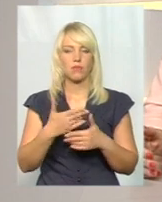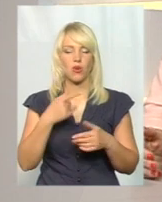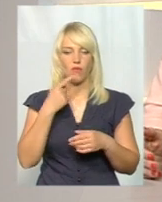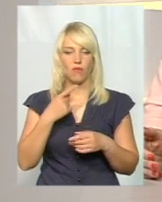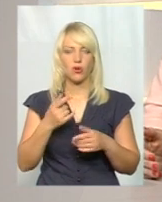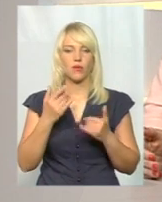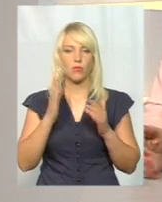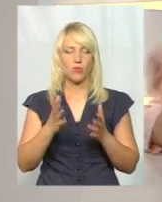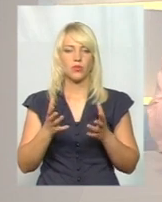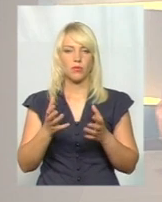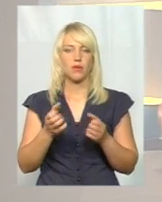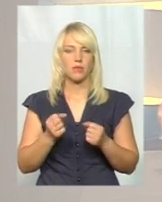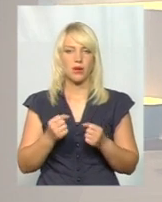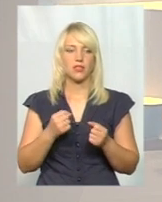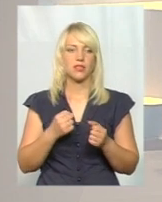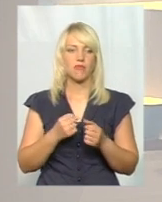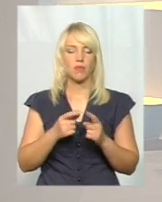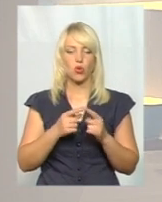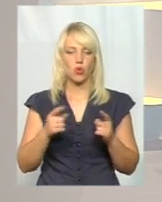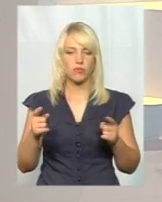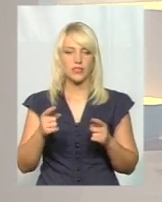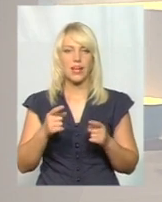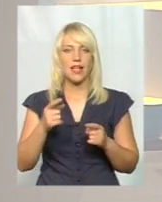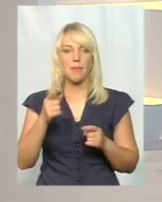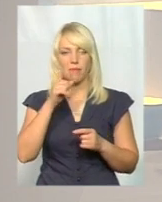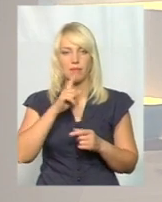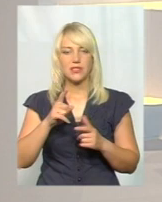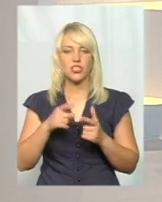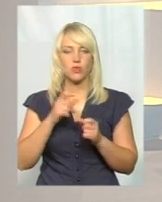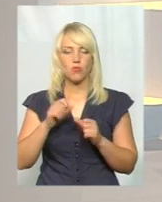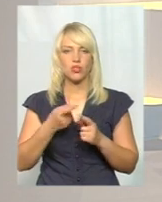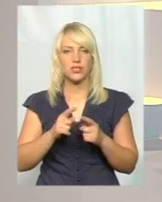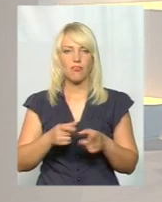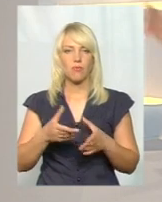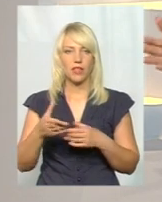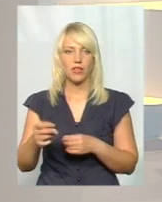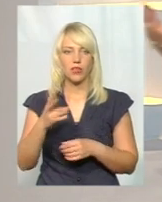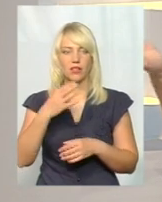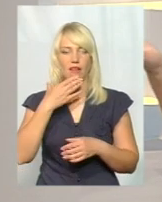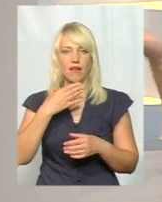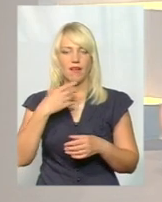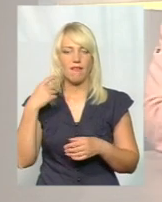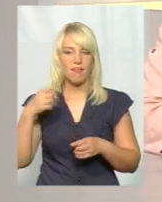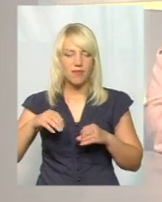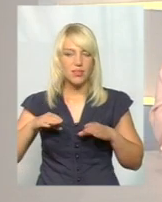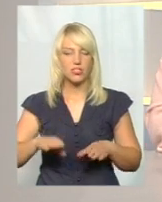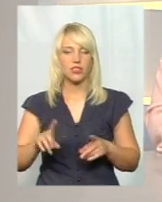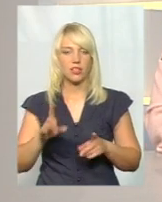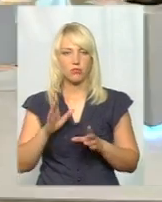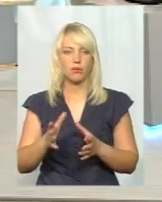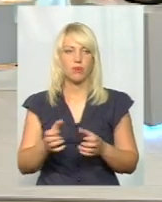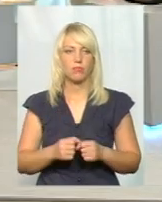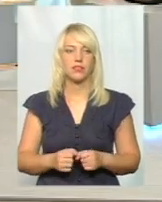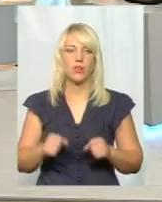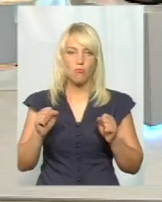прийматися ще впродовж місяця. От чи можуть вони суттєво вплинути на власне рішення, яке буде прийматися?